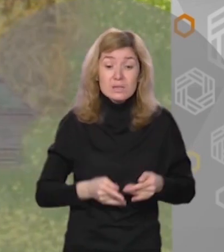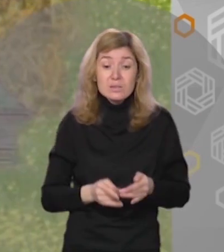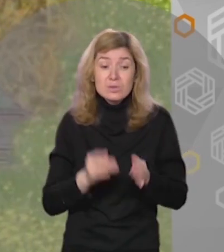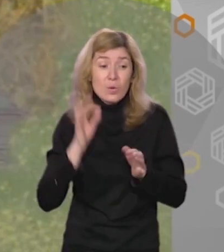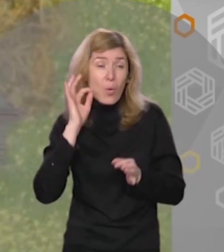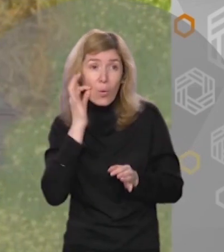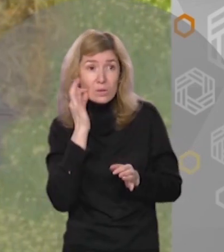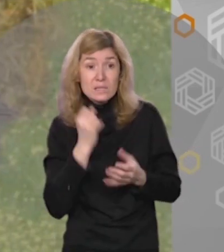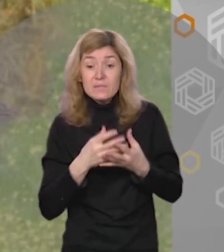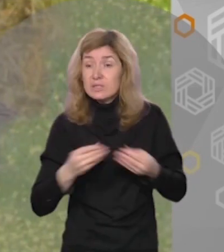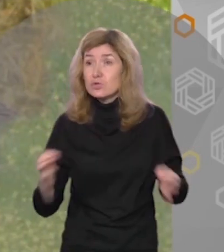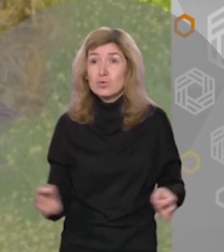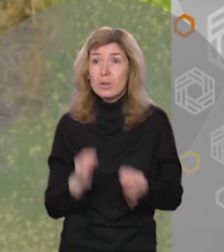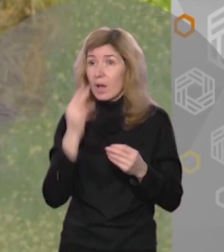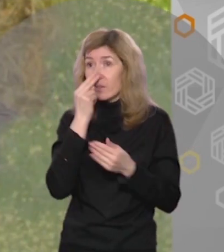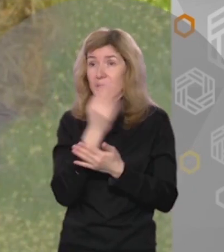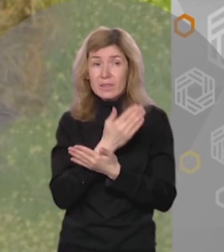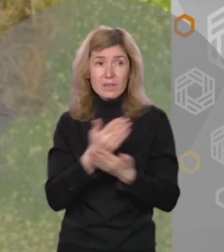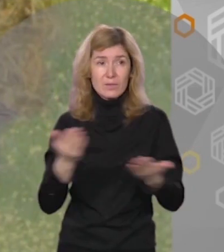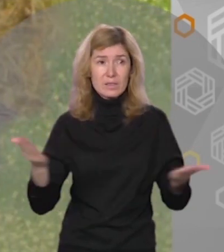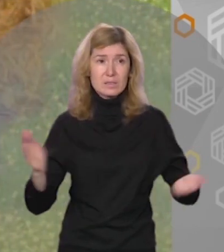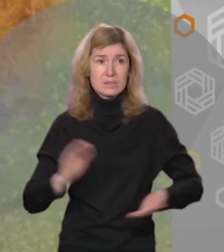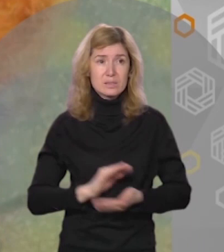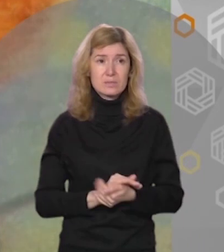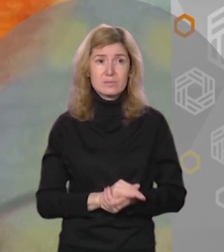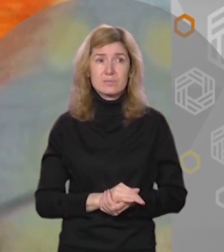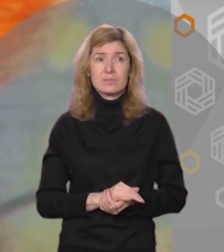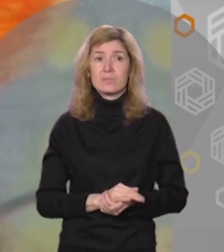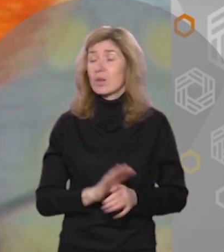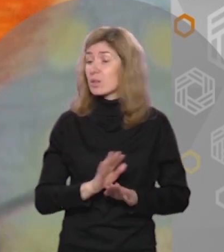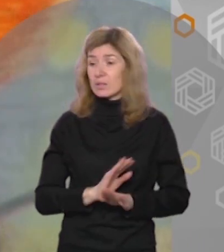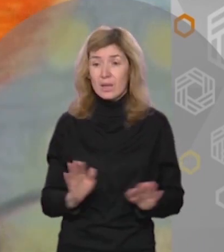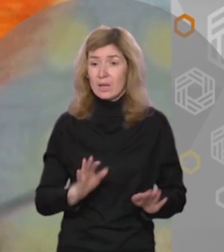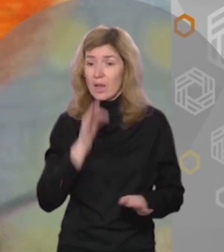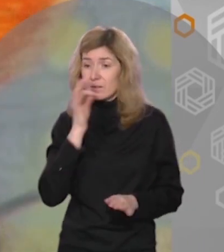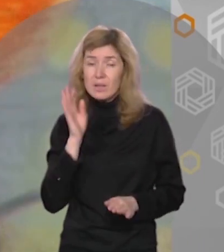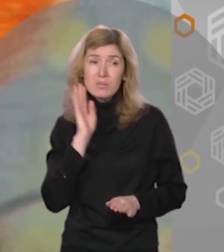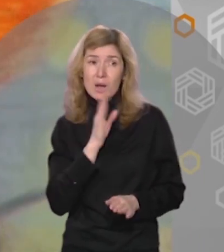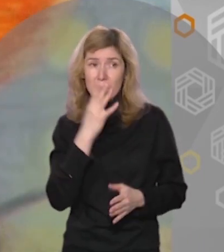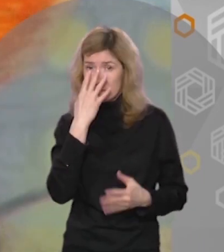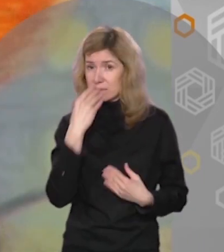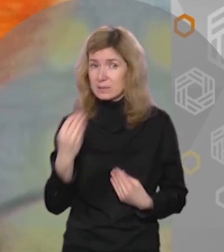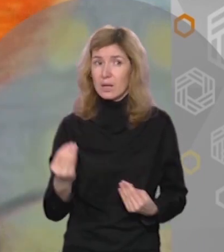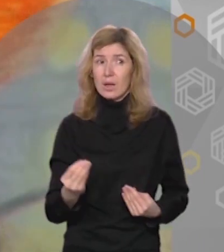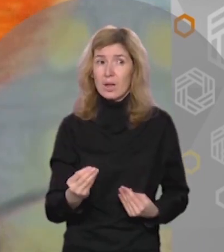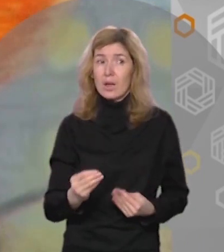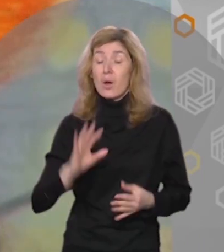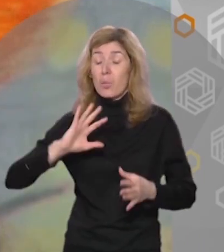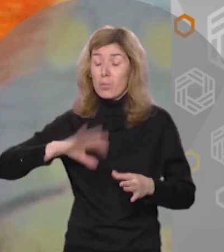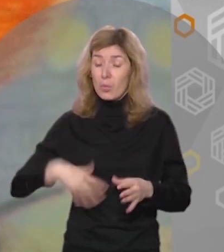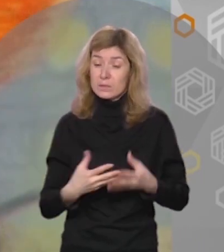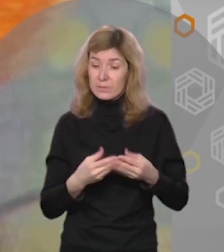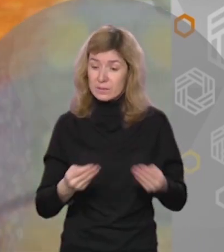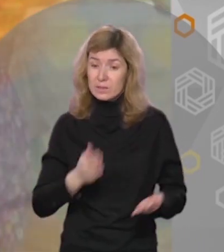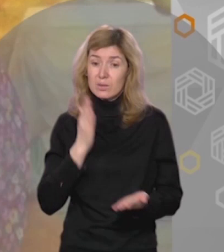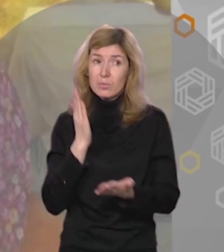осенью и весны еще никогда не видел Нет, ответила мама лиса После весны